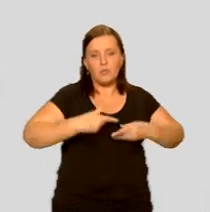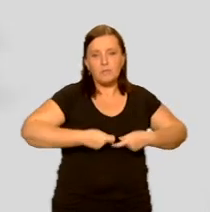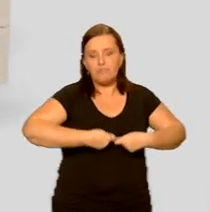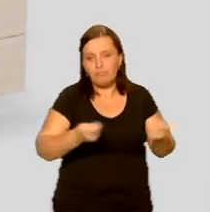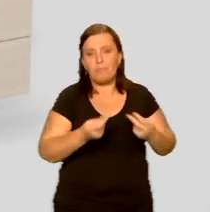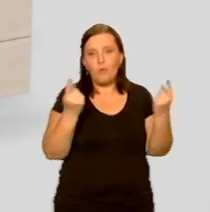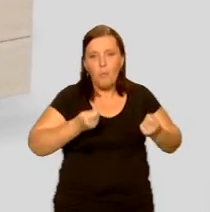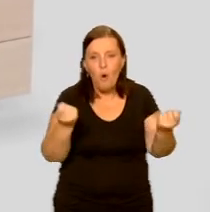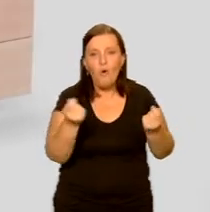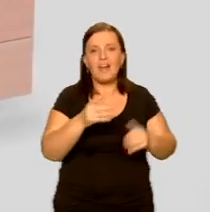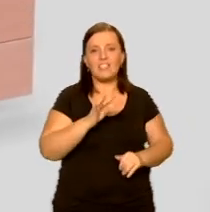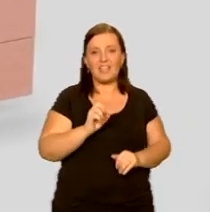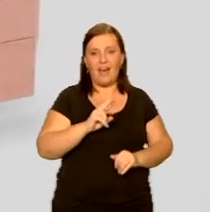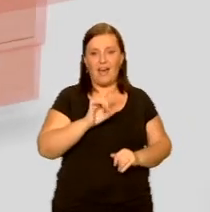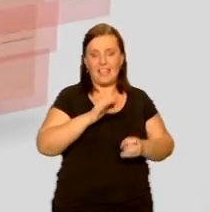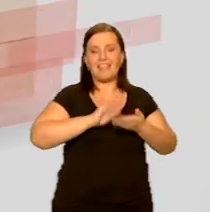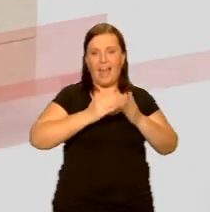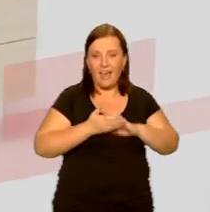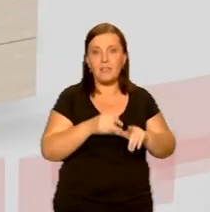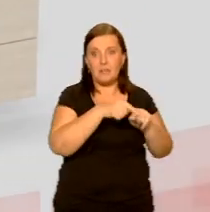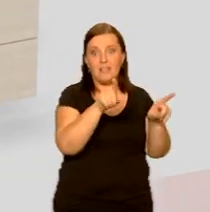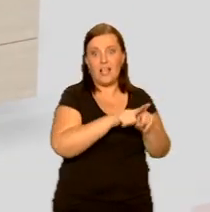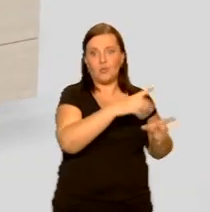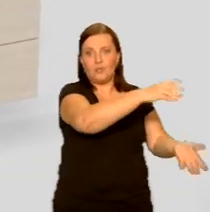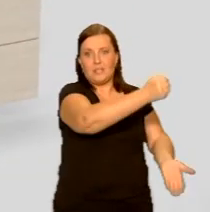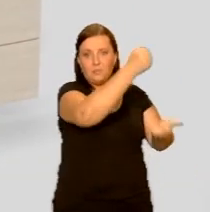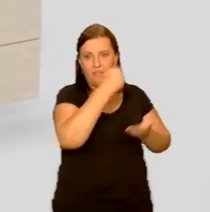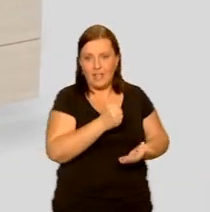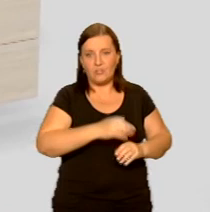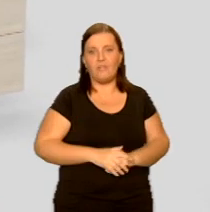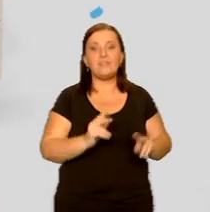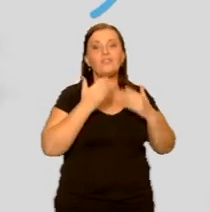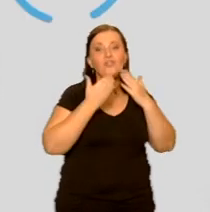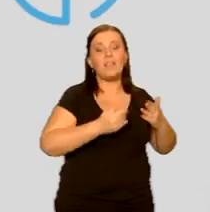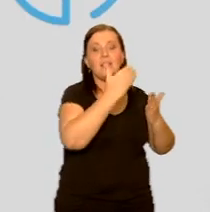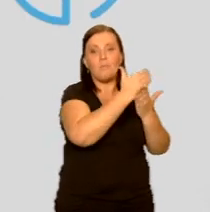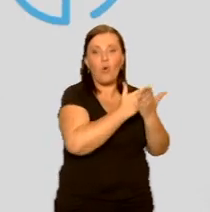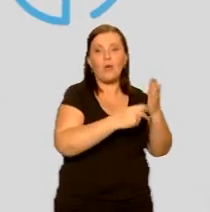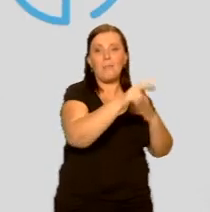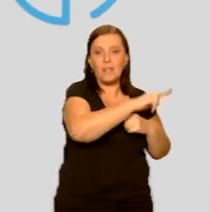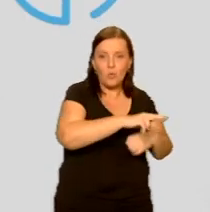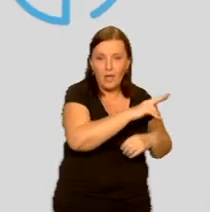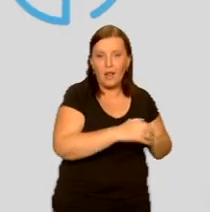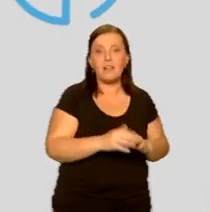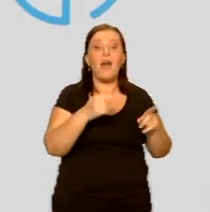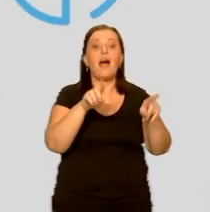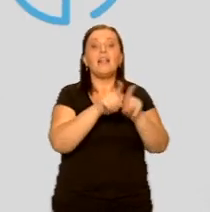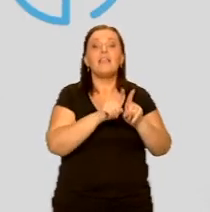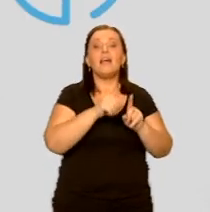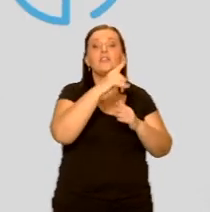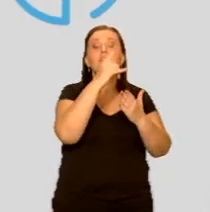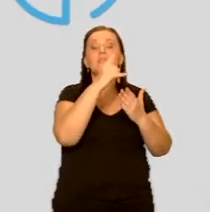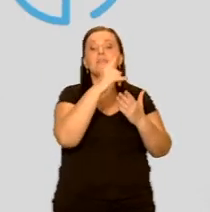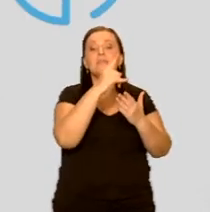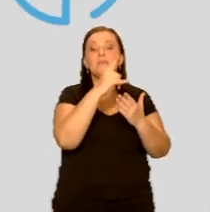na które dostaliśmy dofinansowanie również z programu właśnie, po pierwsze z programu właśnie tutaj regionalnego, ale również projekt